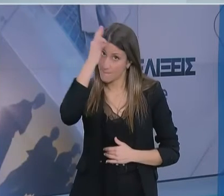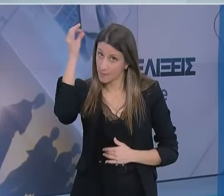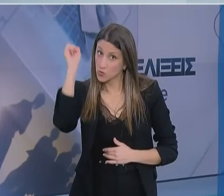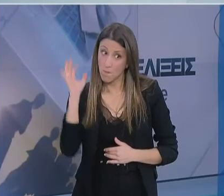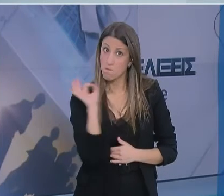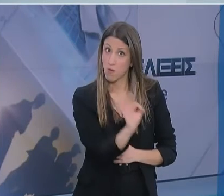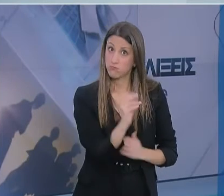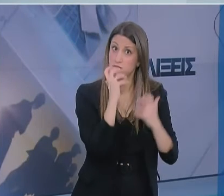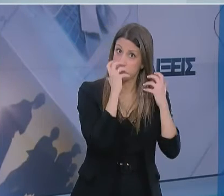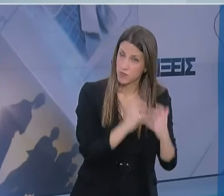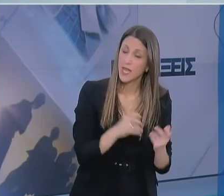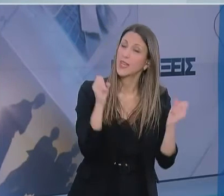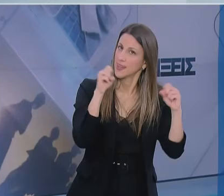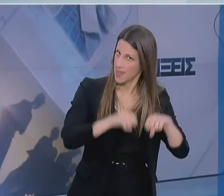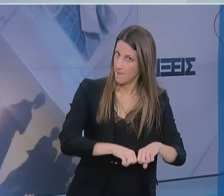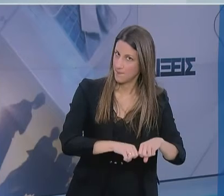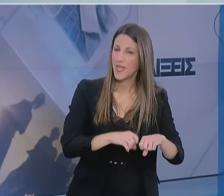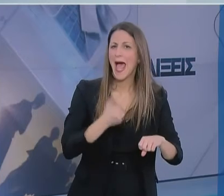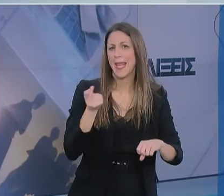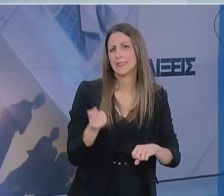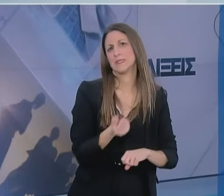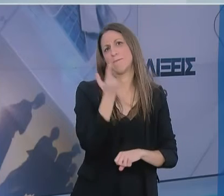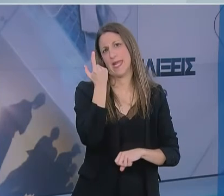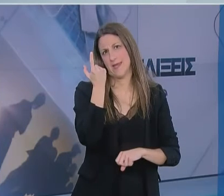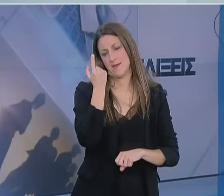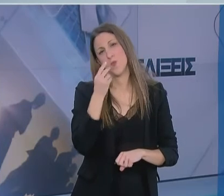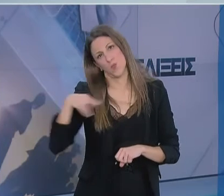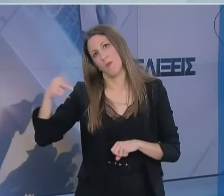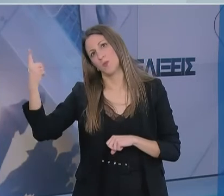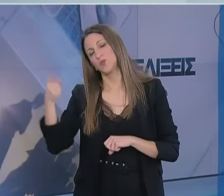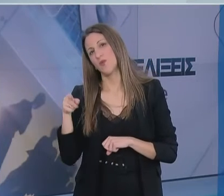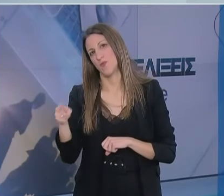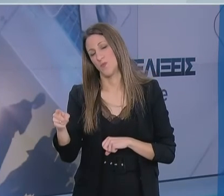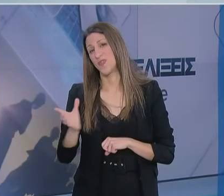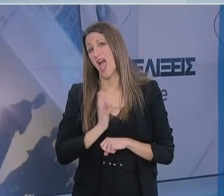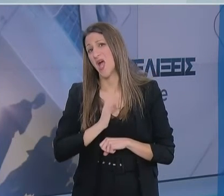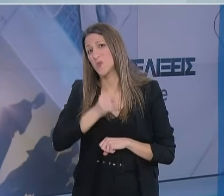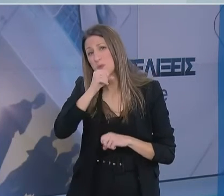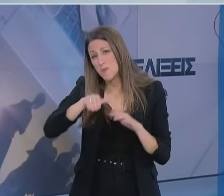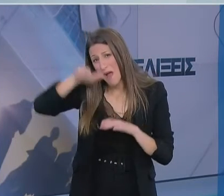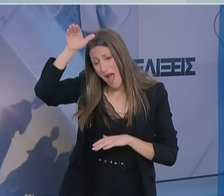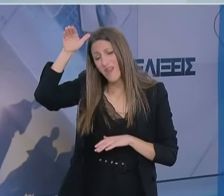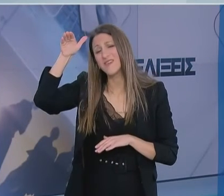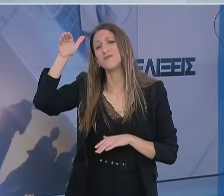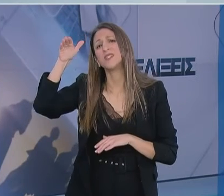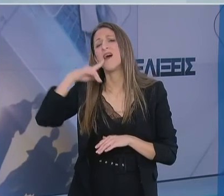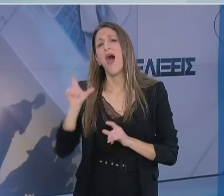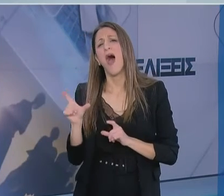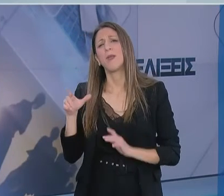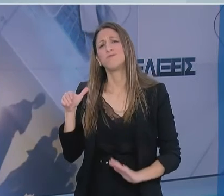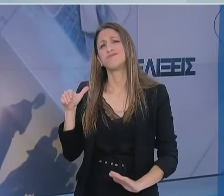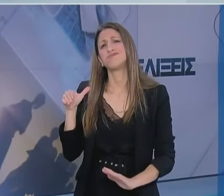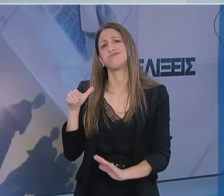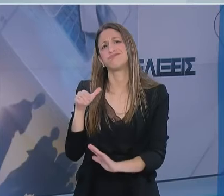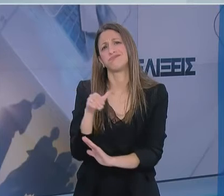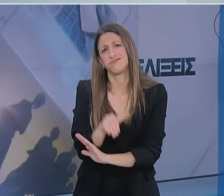μπορεί να νοσήσουν σοβαρά αν είναι πολύ πιο σπάνιο. Αντίθετα στους ηλικιωμένους όπου υπάρχει αυτή η πτώση της άμυνας στους